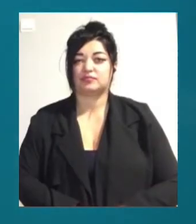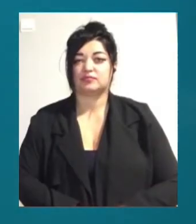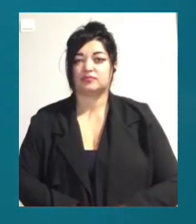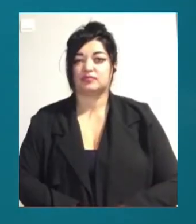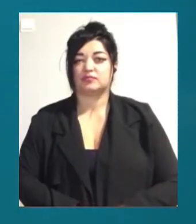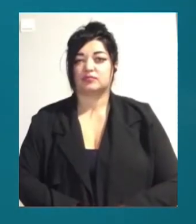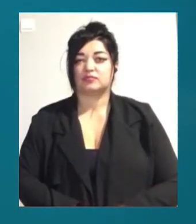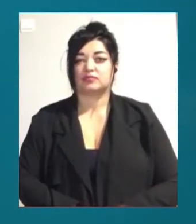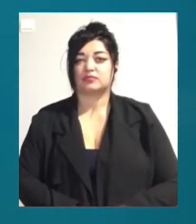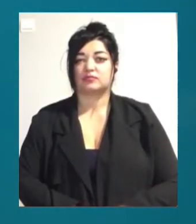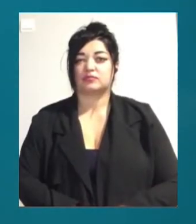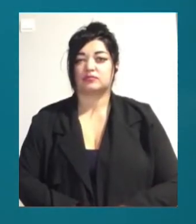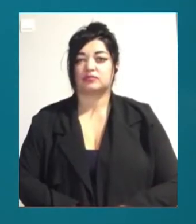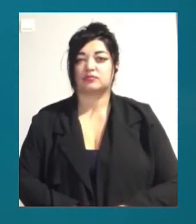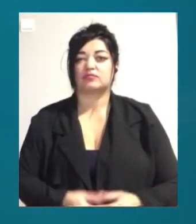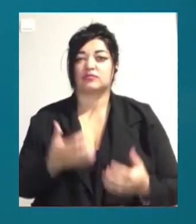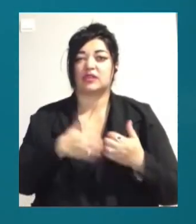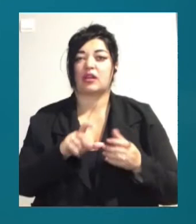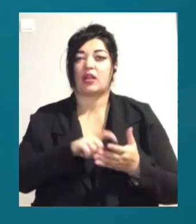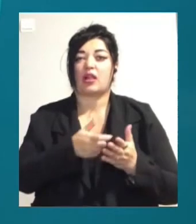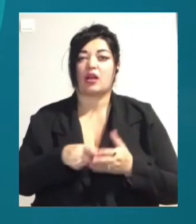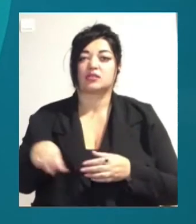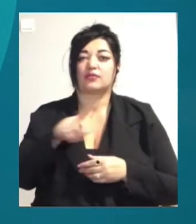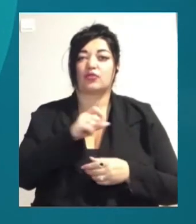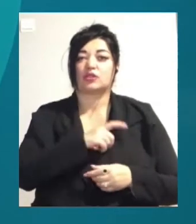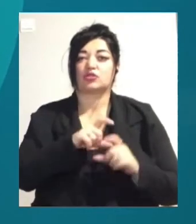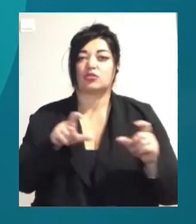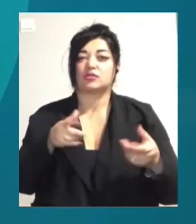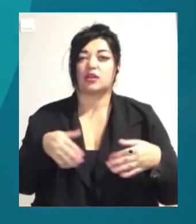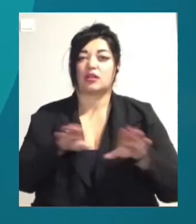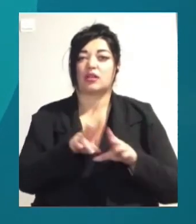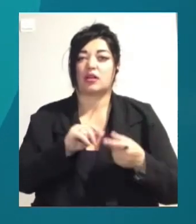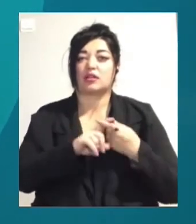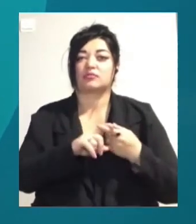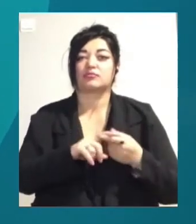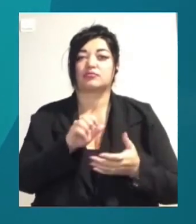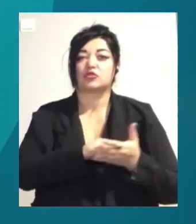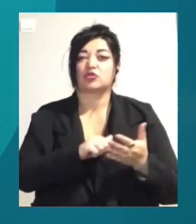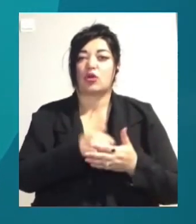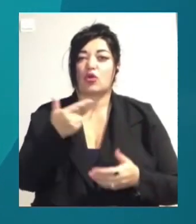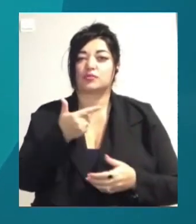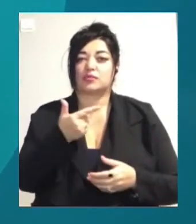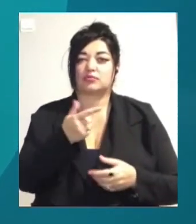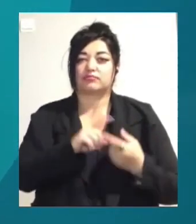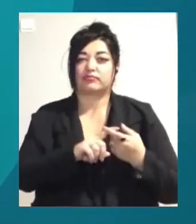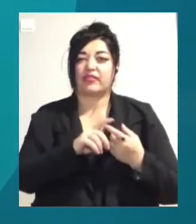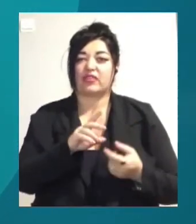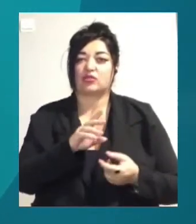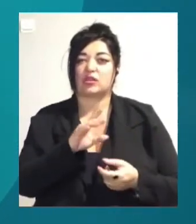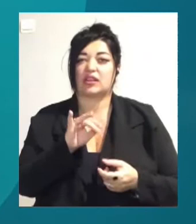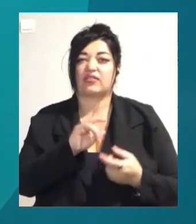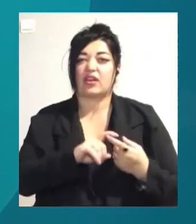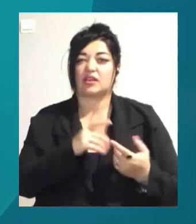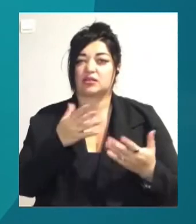40 класів у одеських школах закрили на карантин. Причиною стала гостра респіраторно-вірусна інфекція в учнів. Про це розповіла директорка